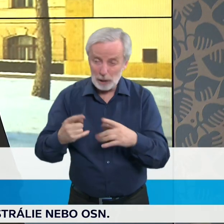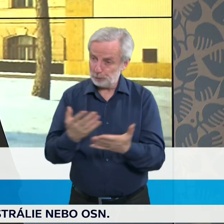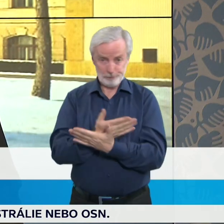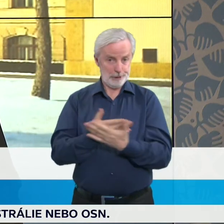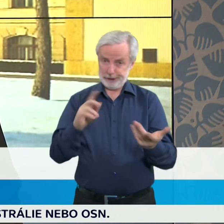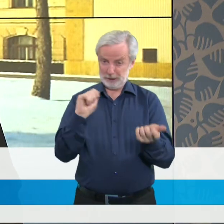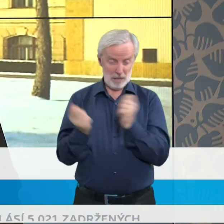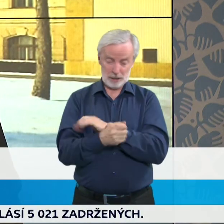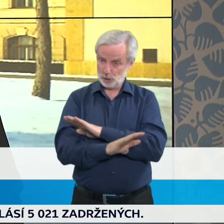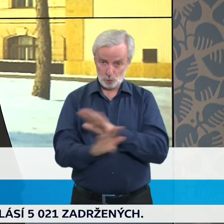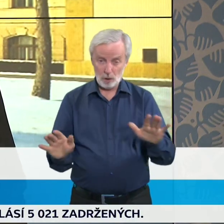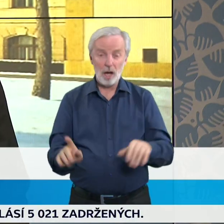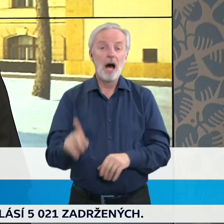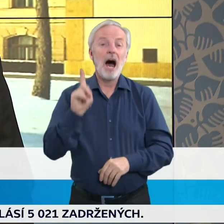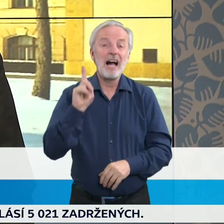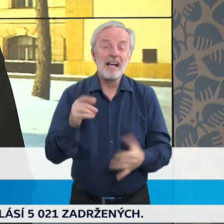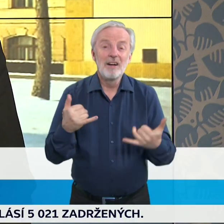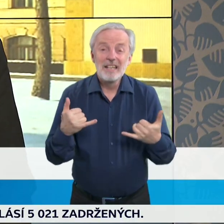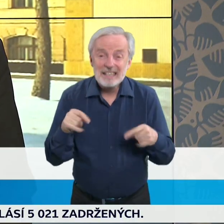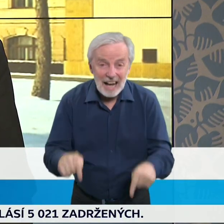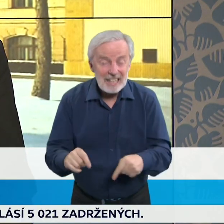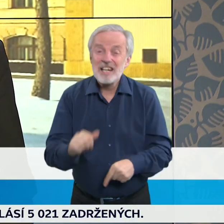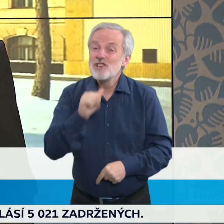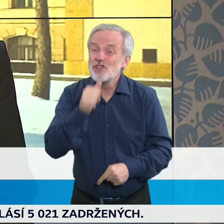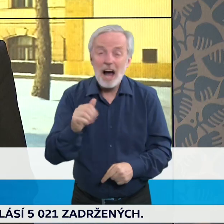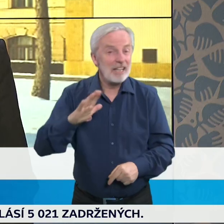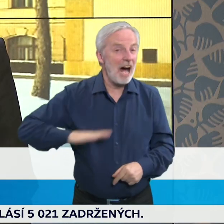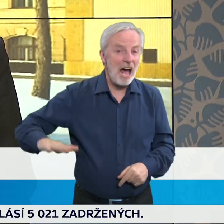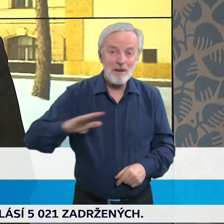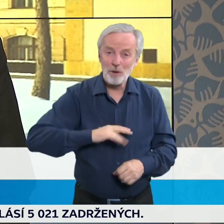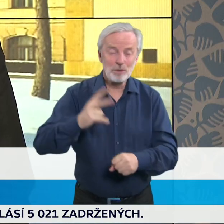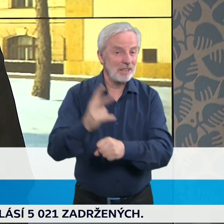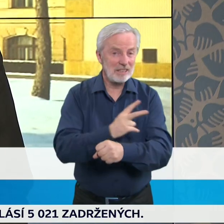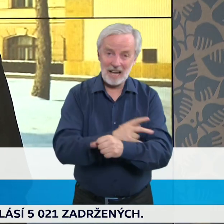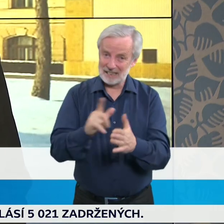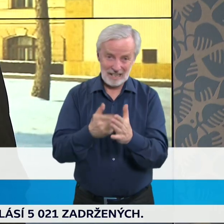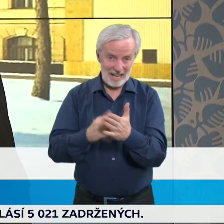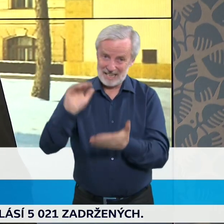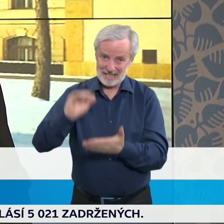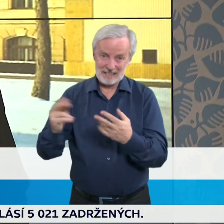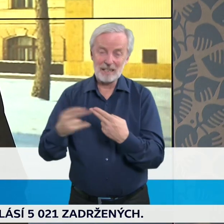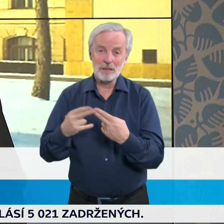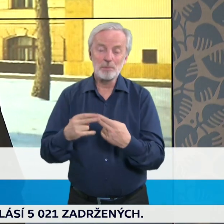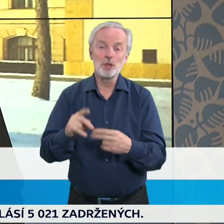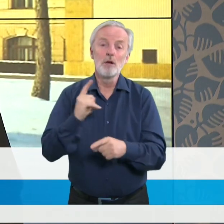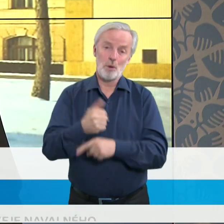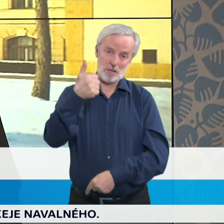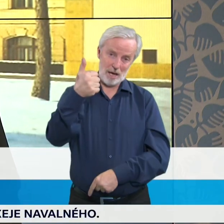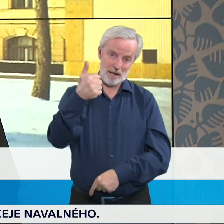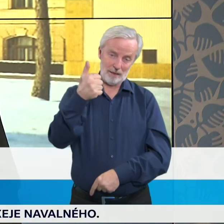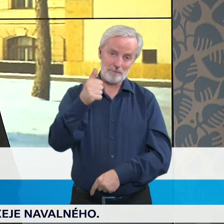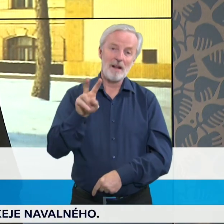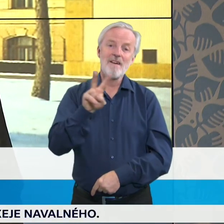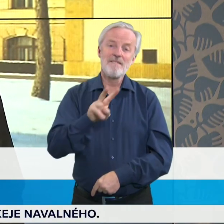chvíli žádná evropská země do této kategorie s výjimkou Vatikánu nespadá. Pro takové oranžové neboli